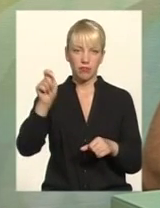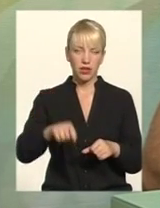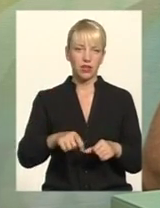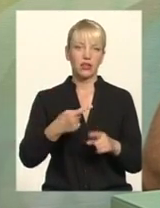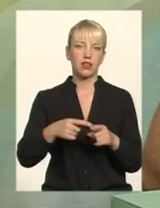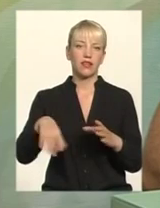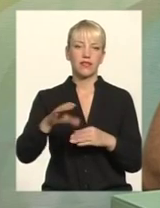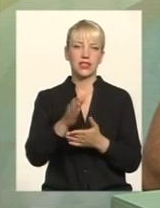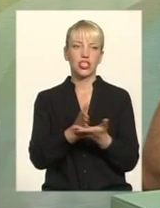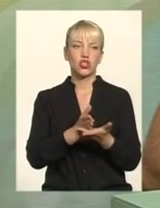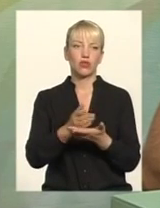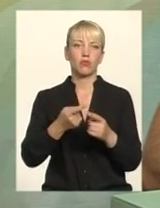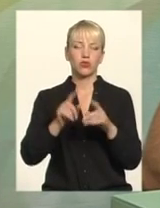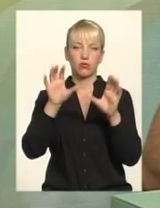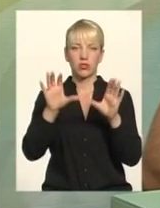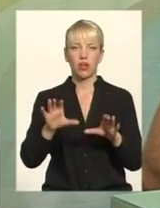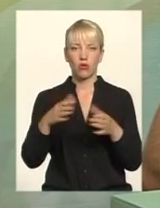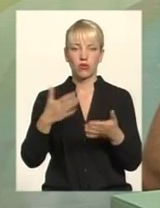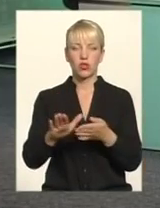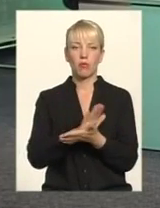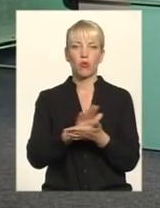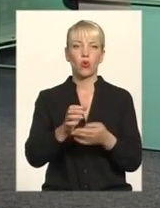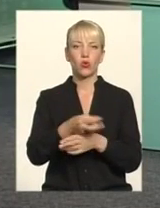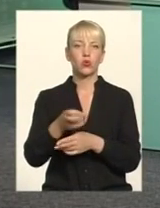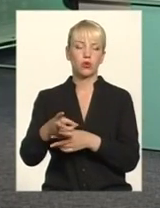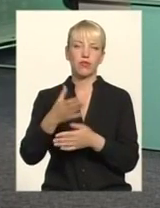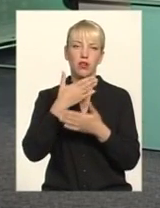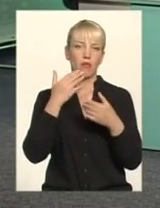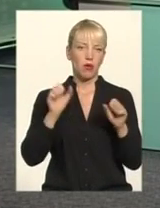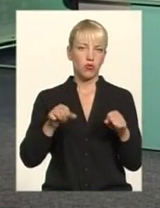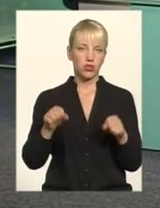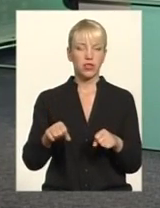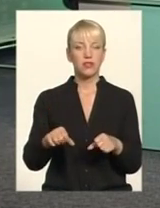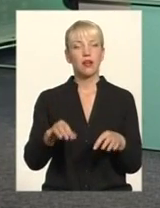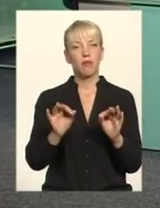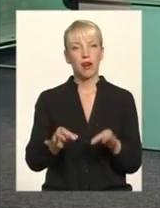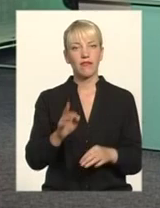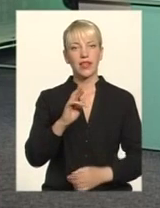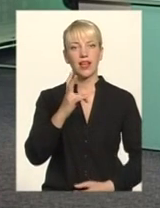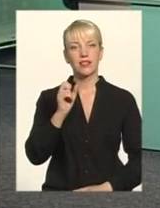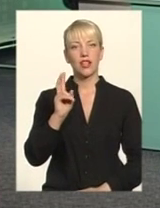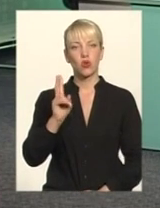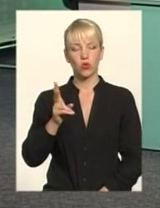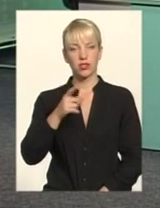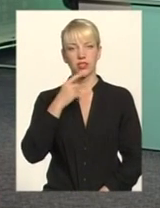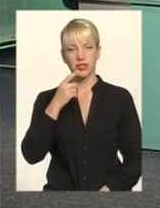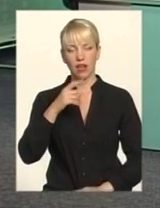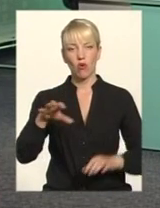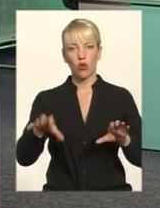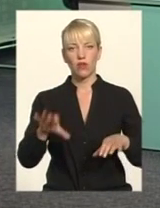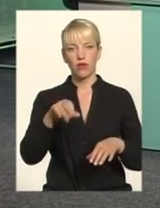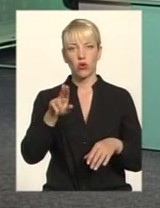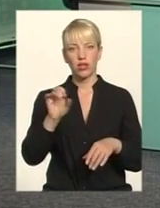цьому закону пролюстровані І немає можливості Правда, пані Яценюк казав голові ОДА Загородному, що треба проявляти